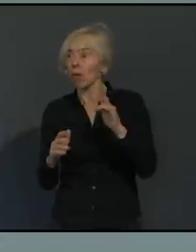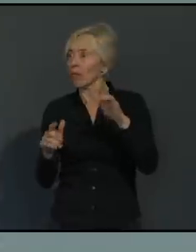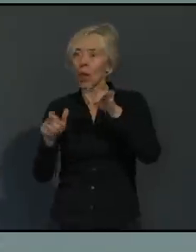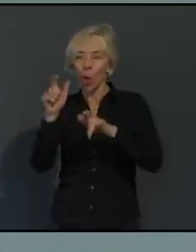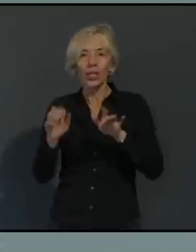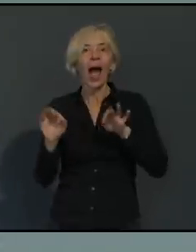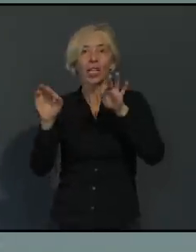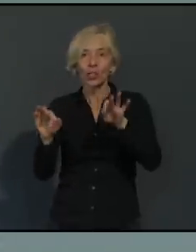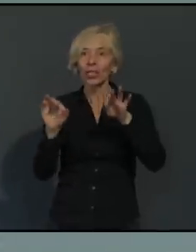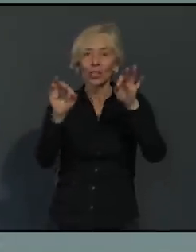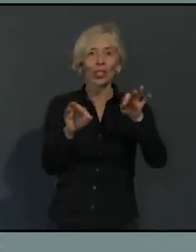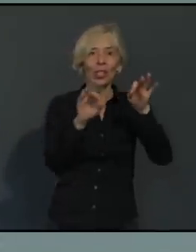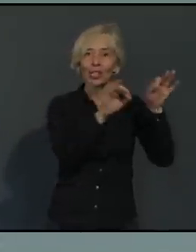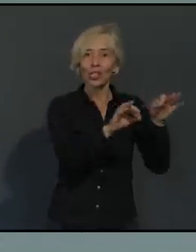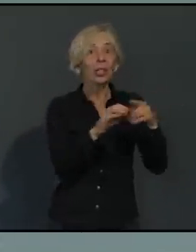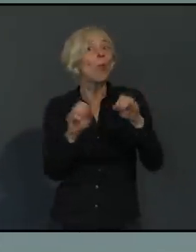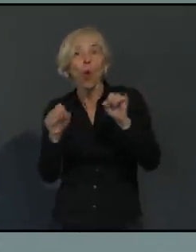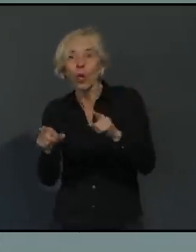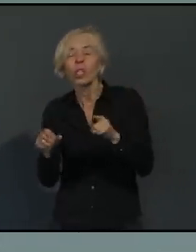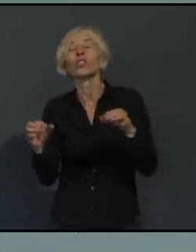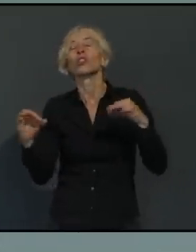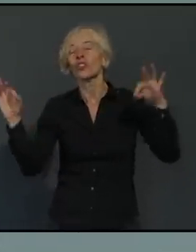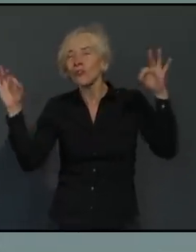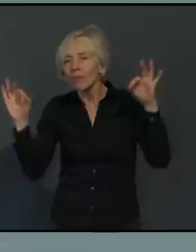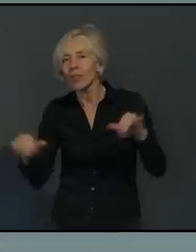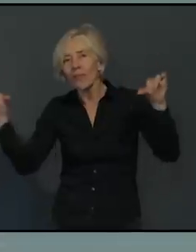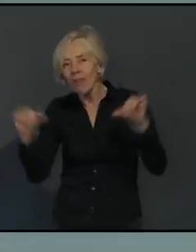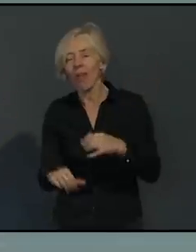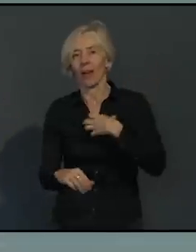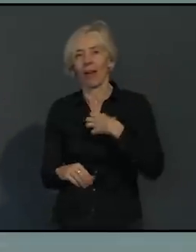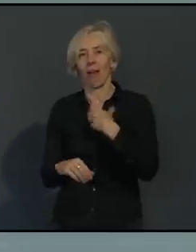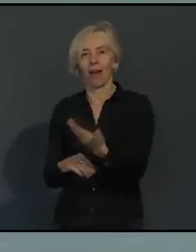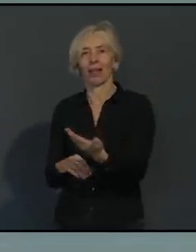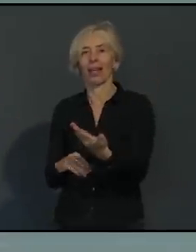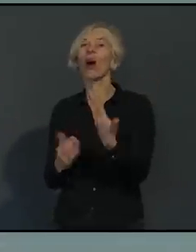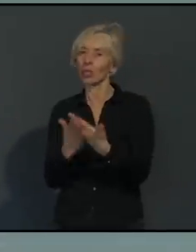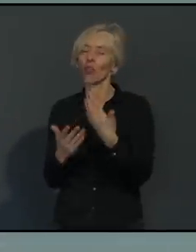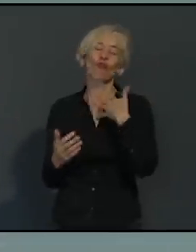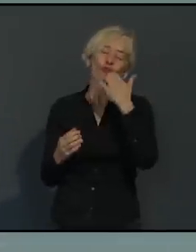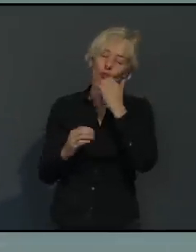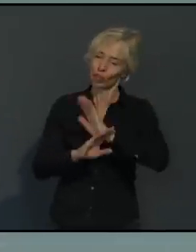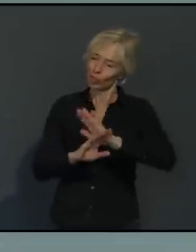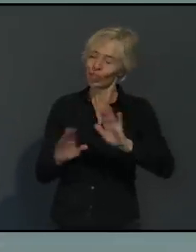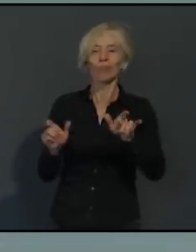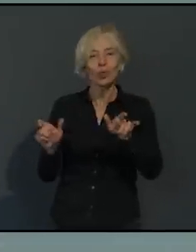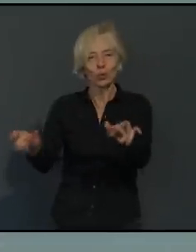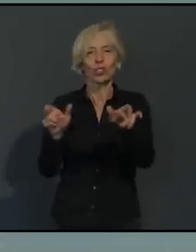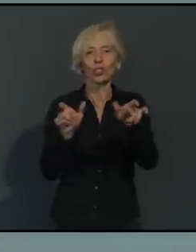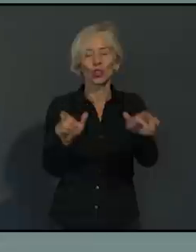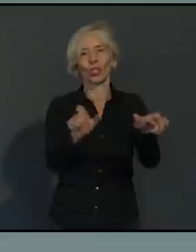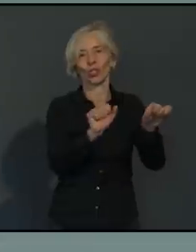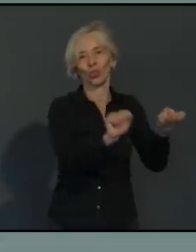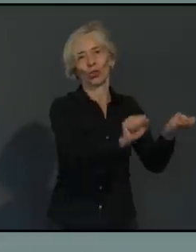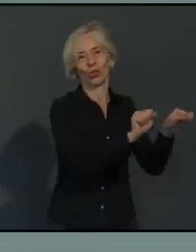und genau die wollen wir vermeiden. Und damit darf ich jetzt an Herrn Dr. Wiebner übergeben, den Kommissarischen Leiter unseres Gesundheitsamtes,